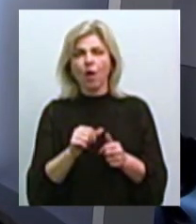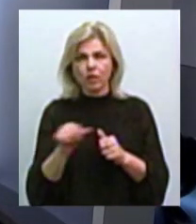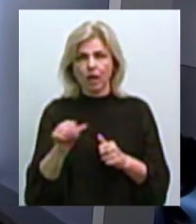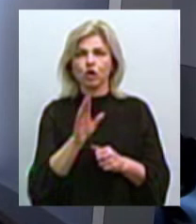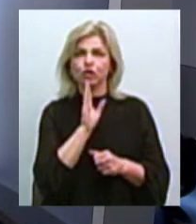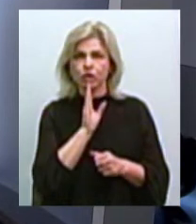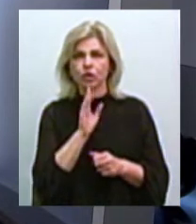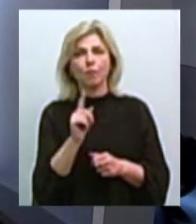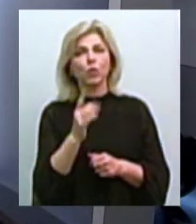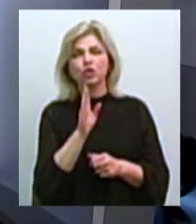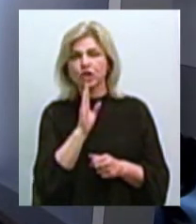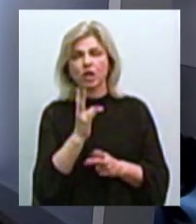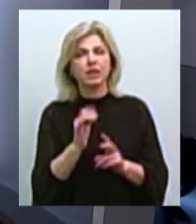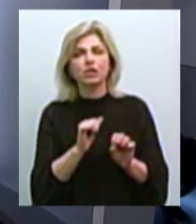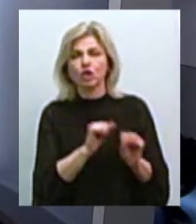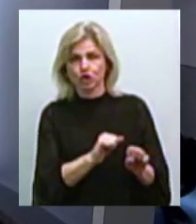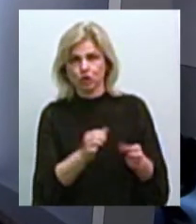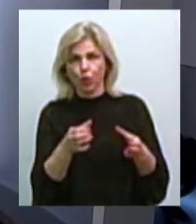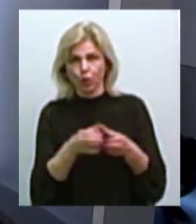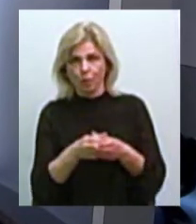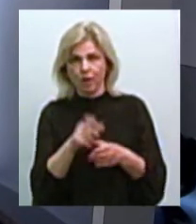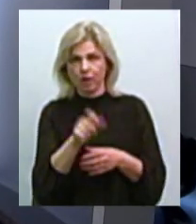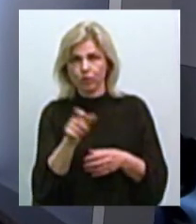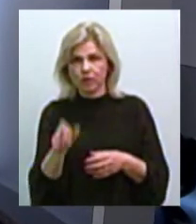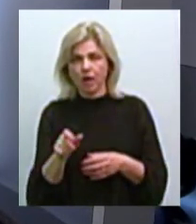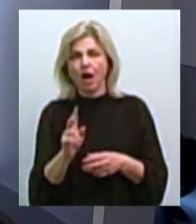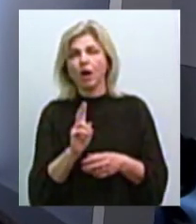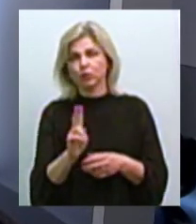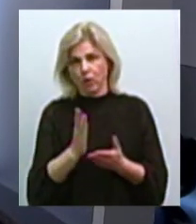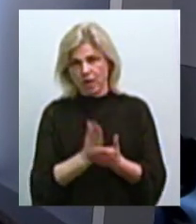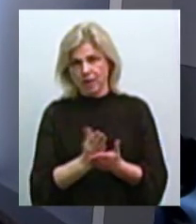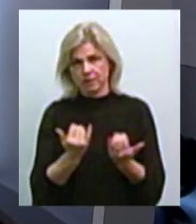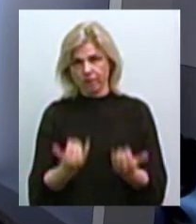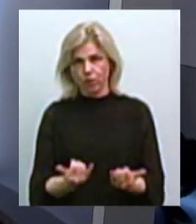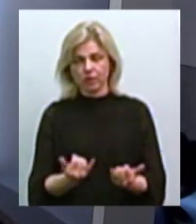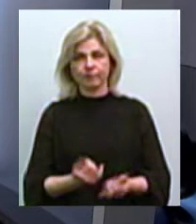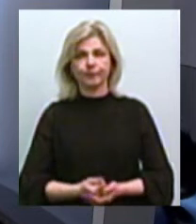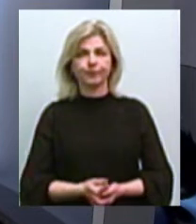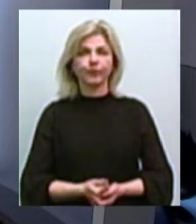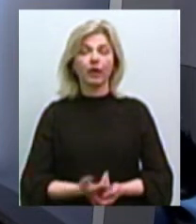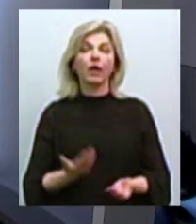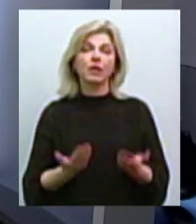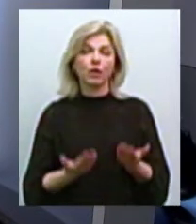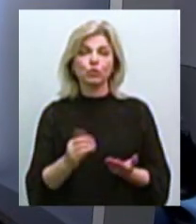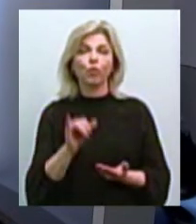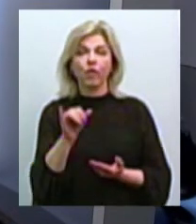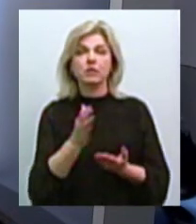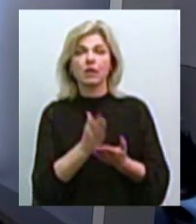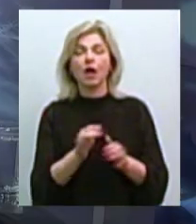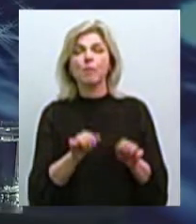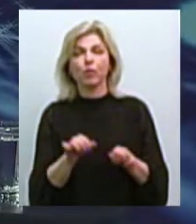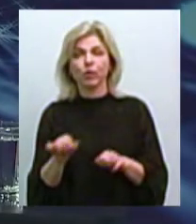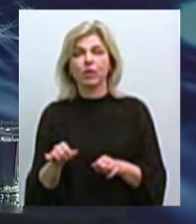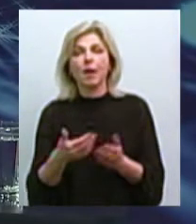найнезачащенна частина населення, яка є на сьогоднішній момент. І якщо у вас є можливість, ви можете